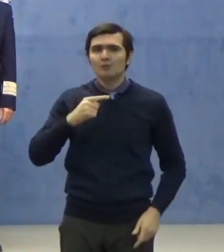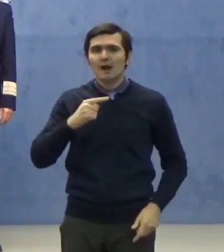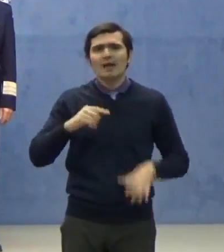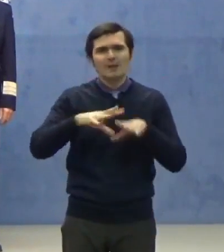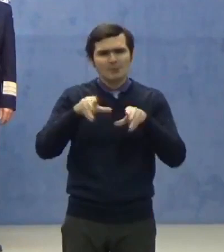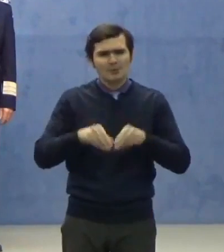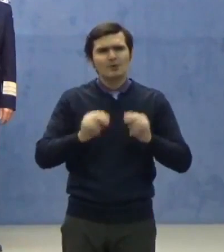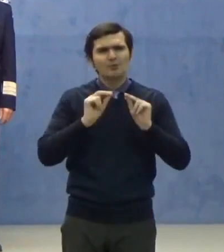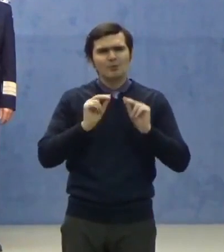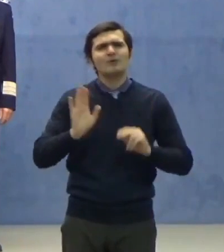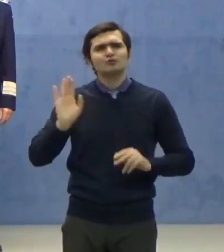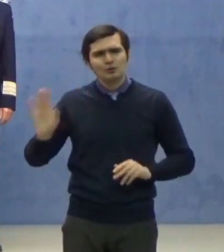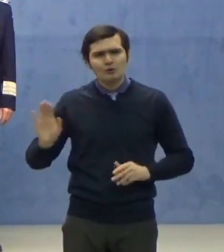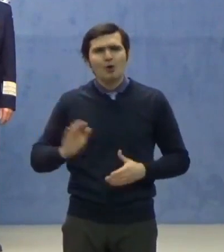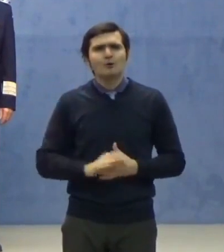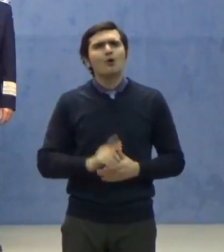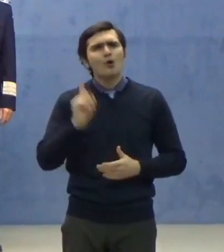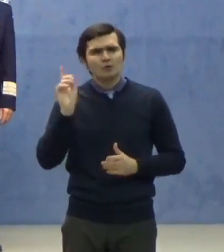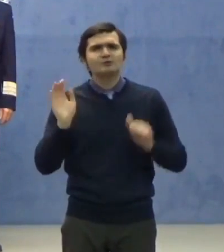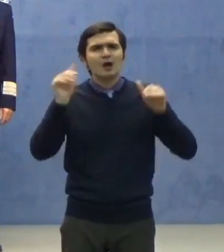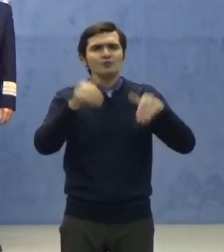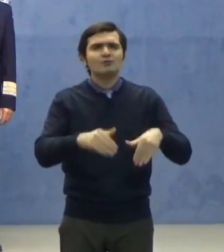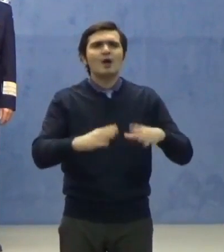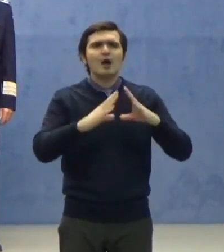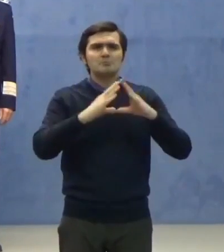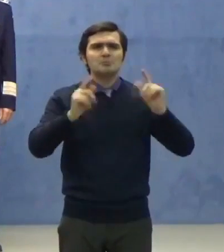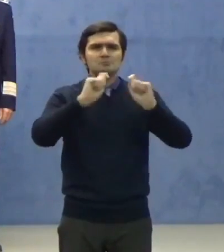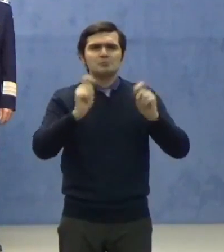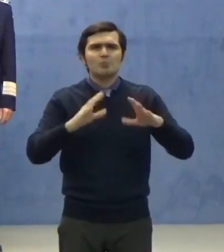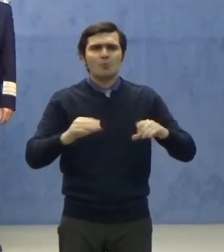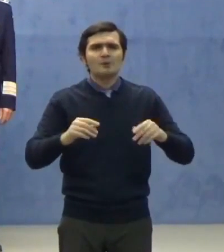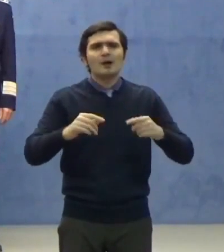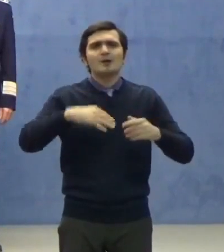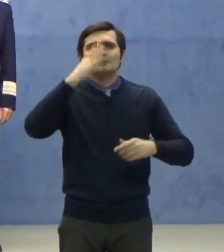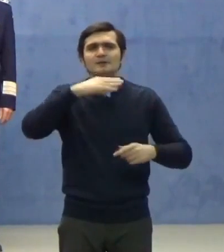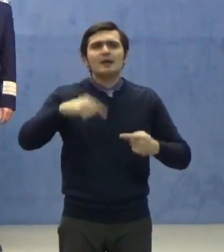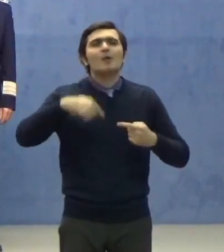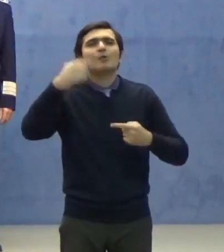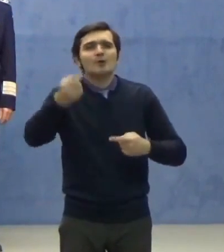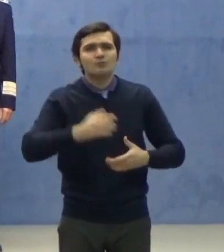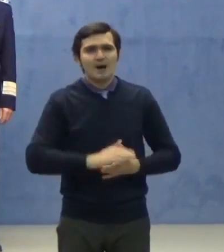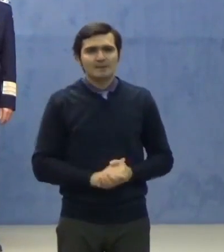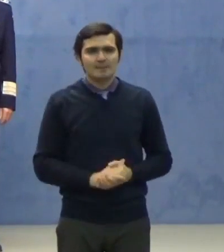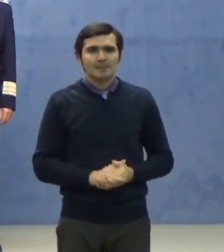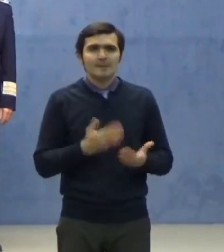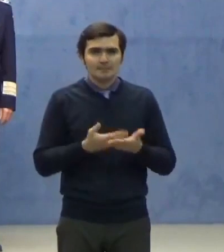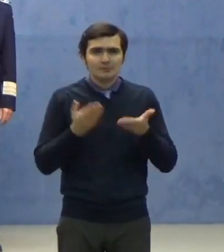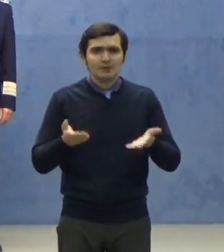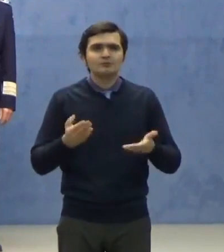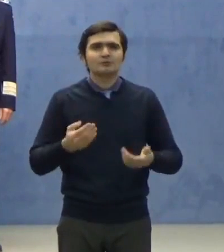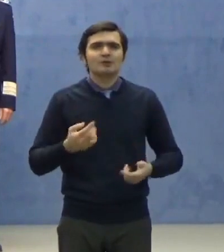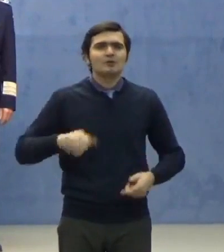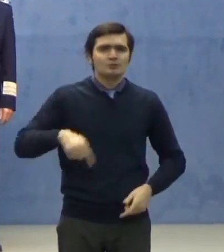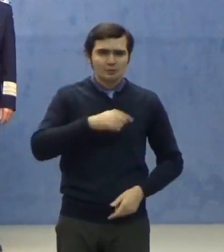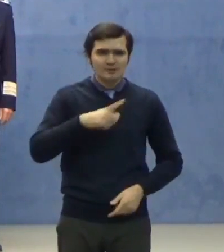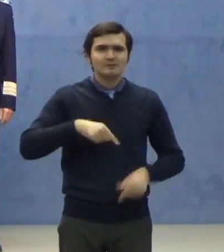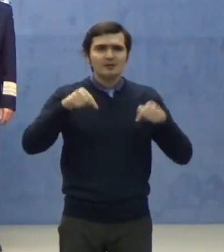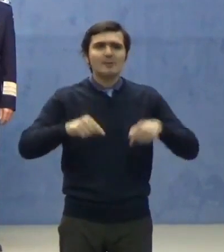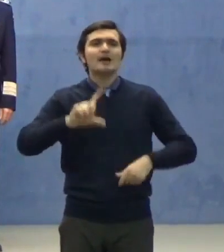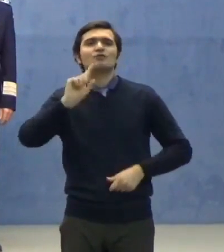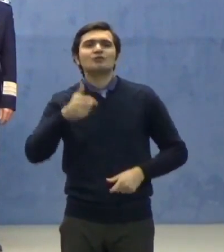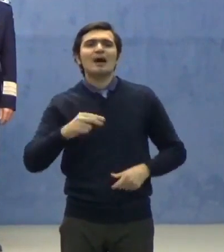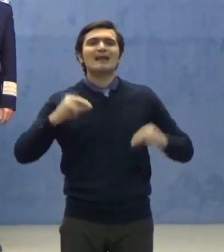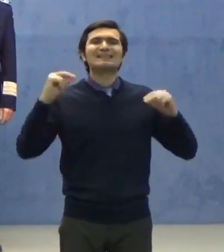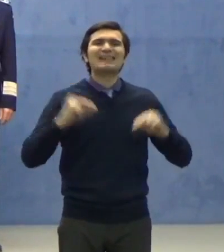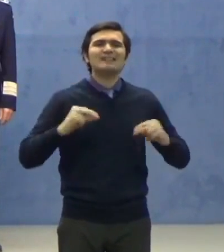împreună cu profesorii lor, vor ajunge în țară în zilele următoare. Așadar, suntem la datorie